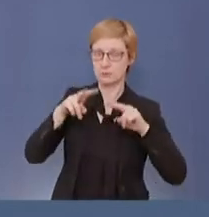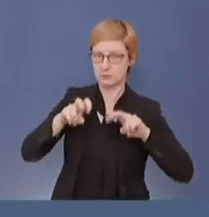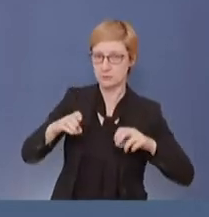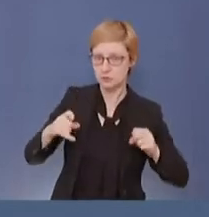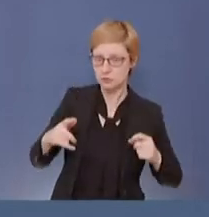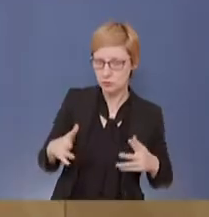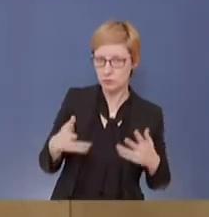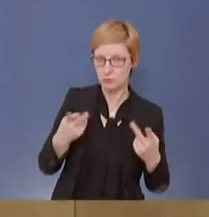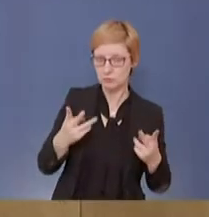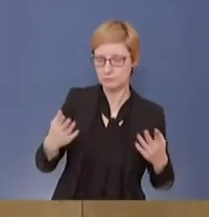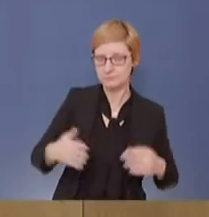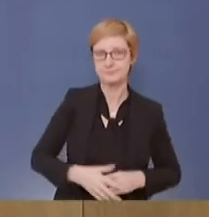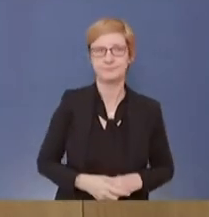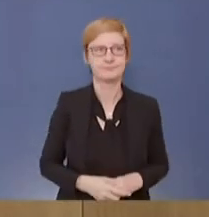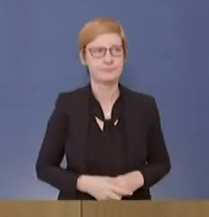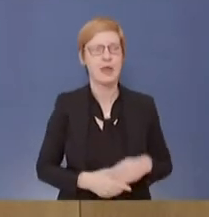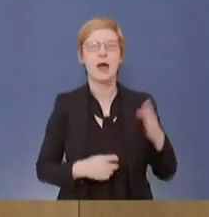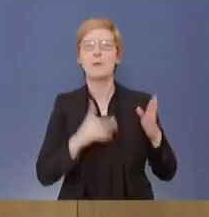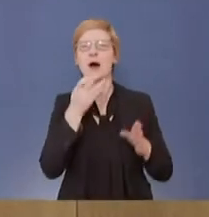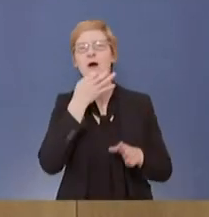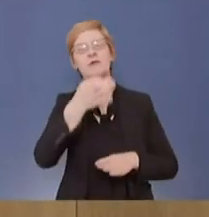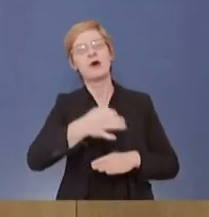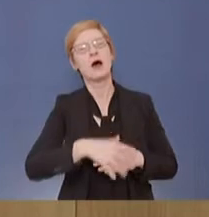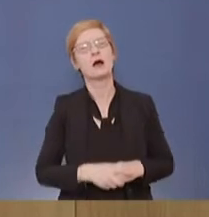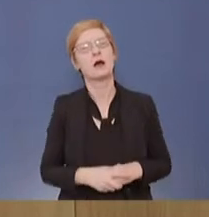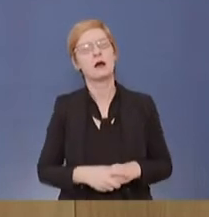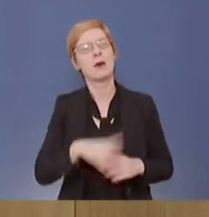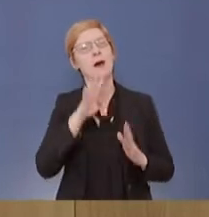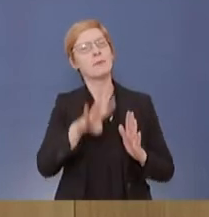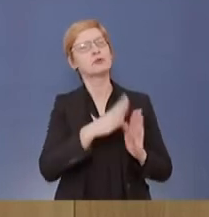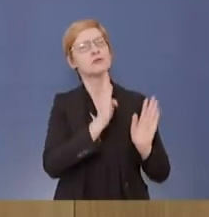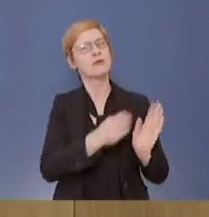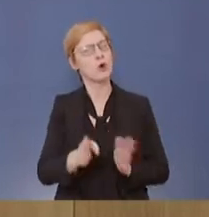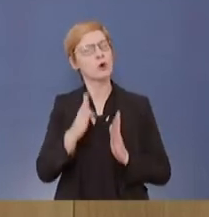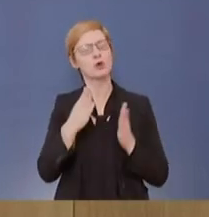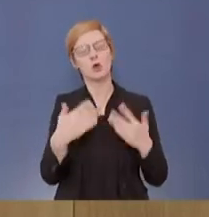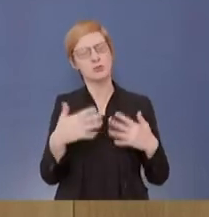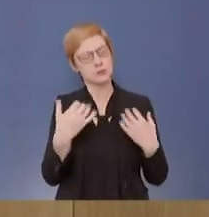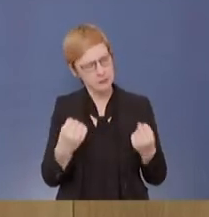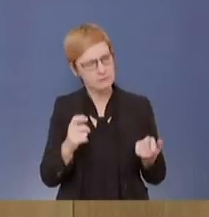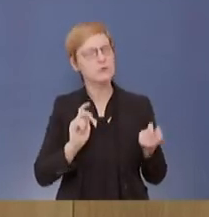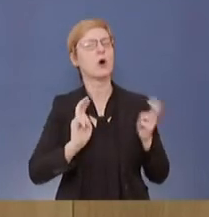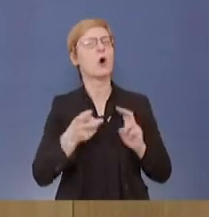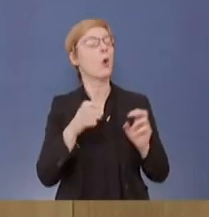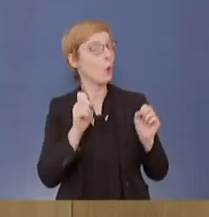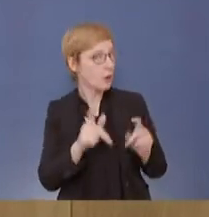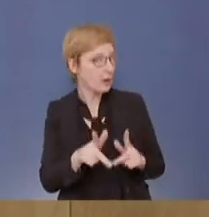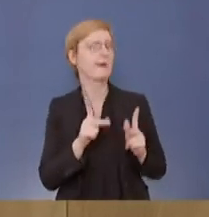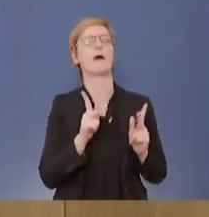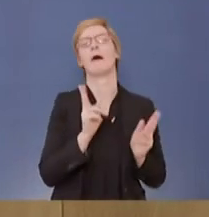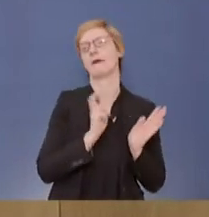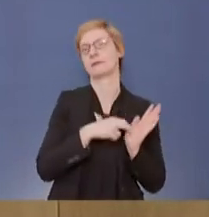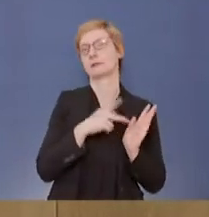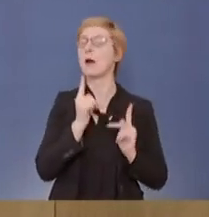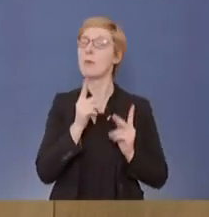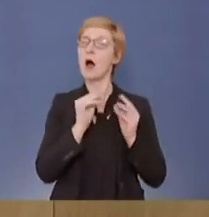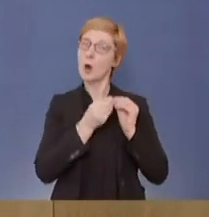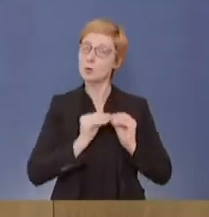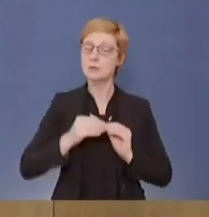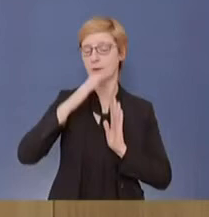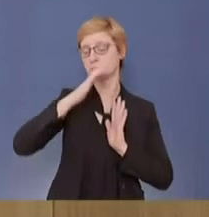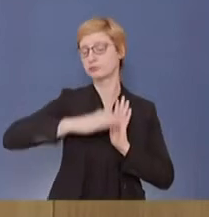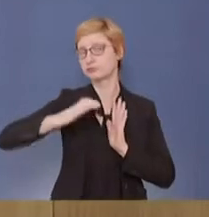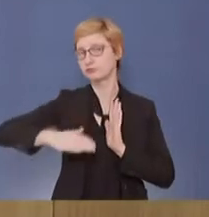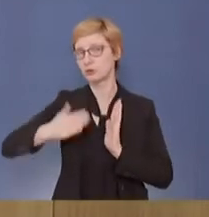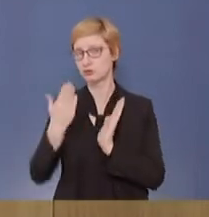Zusatz? Das ist eine Nachfrage. sagen, die Musterverordnung ist noch nicht in Kraft einverstanden, aber sie ist ja ausgearbeitet worden. Haben sich dann die Ministerien